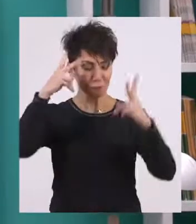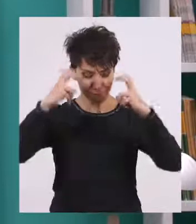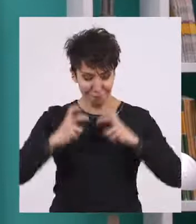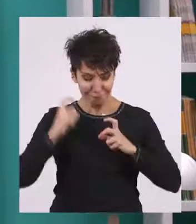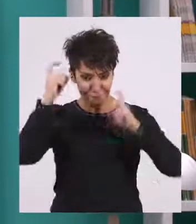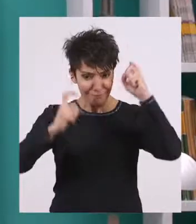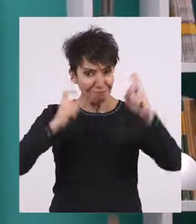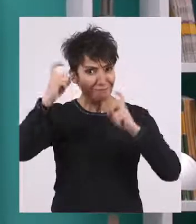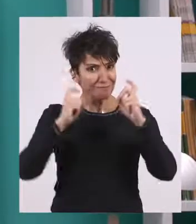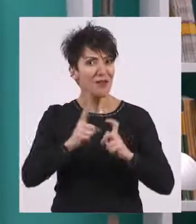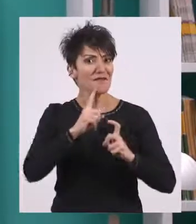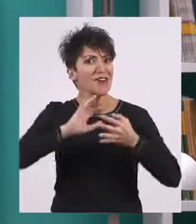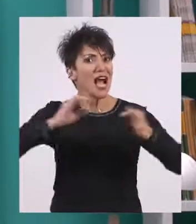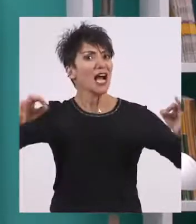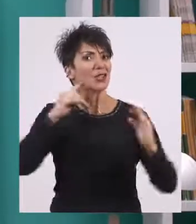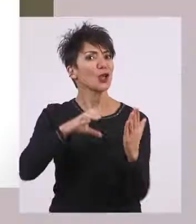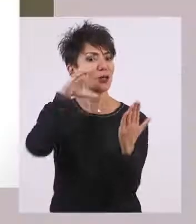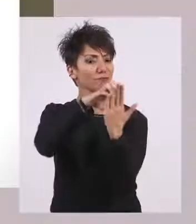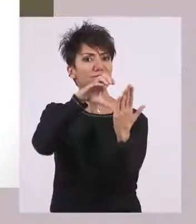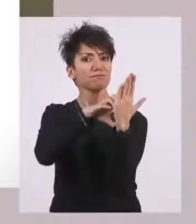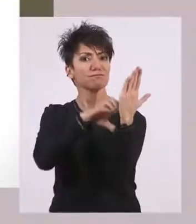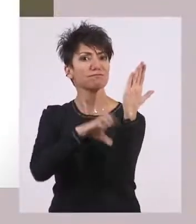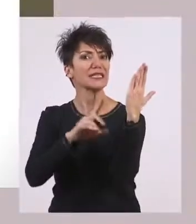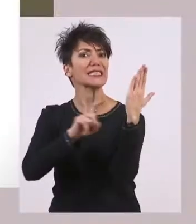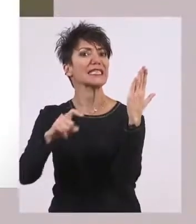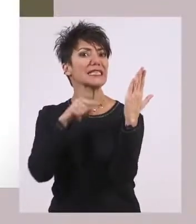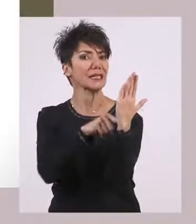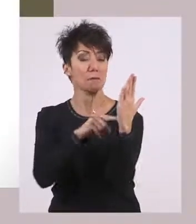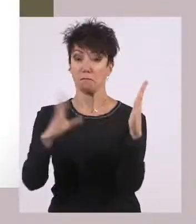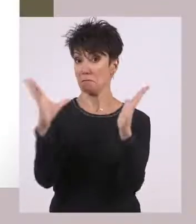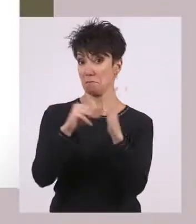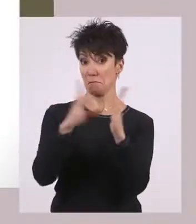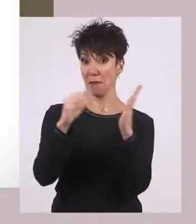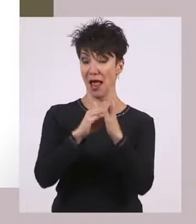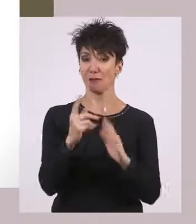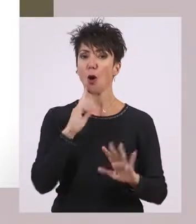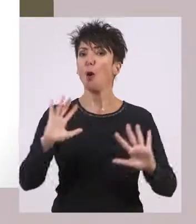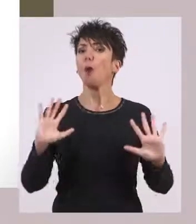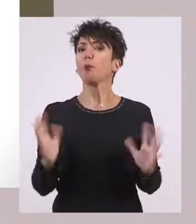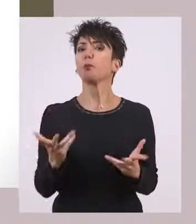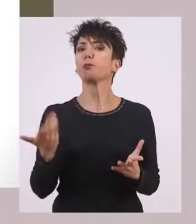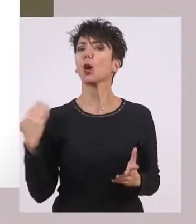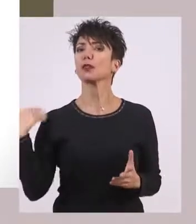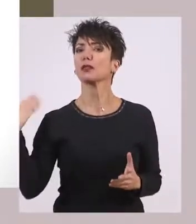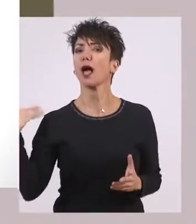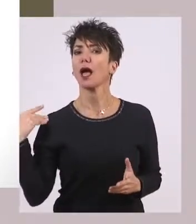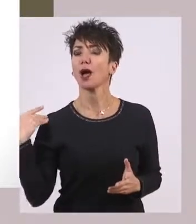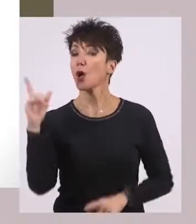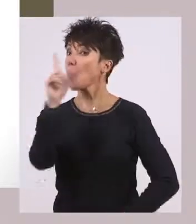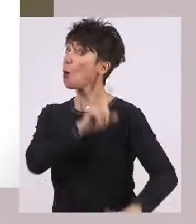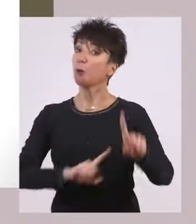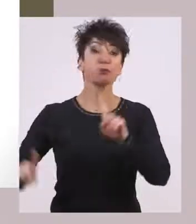του μαθήματος της ιστορίας είναι... πότε, ποιος, πού,